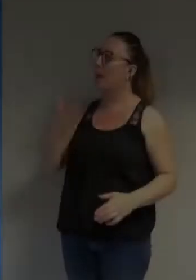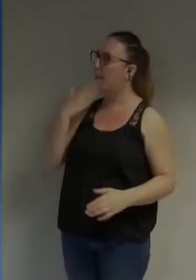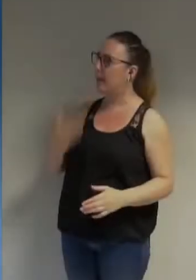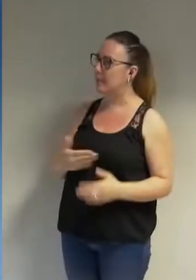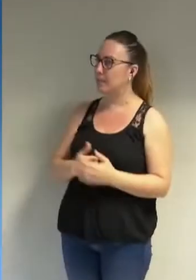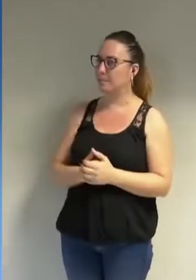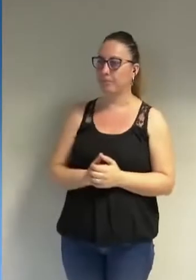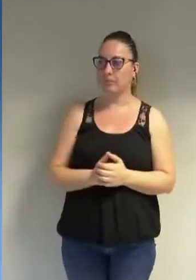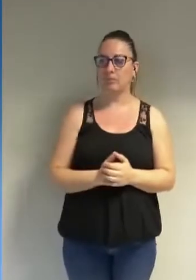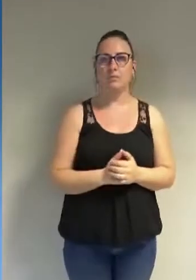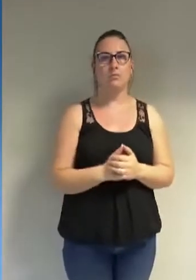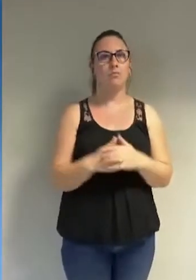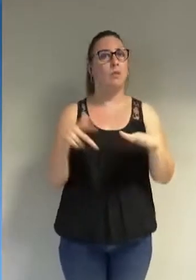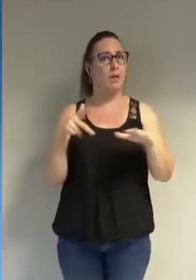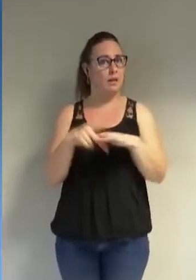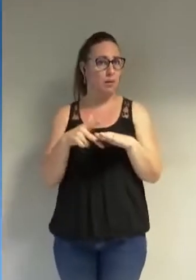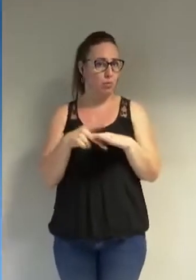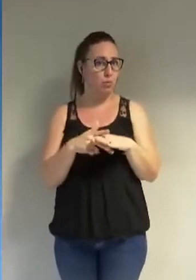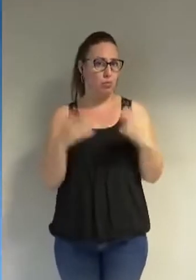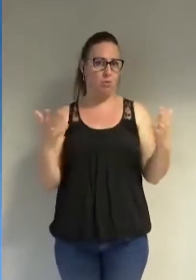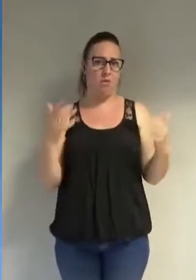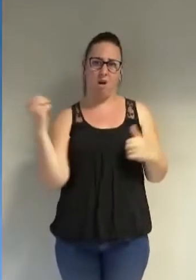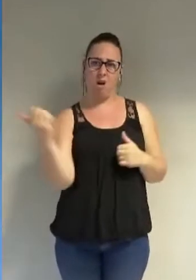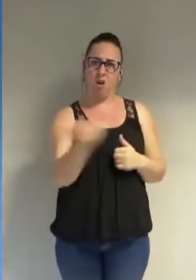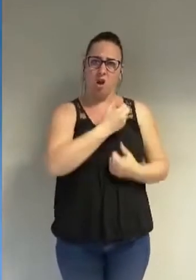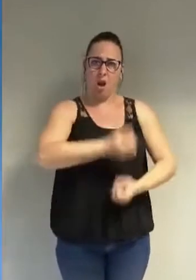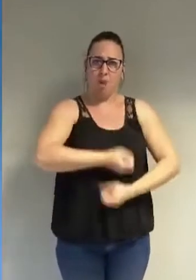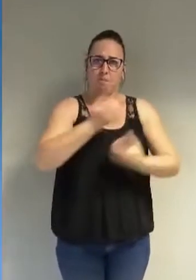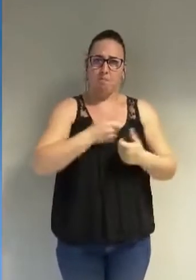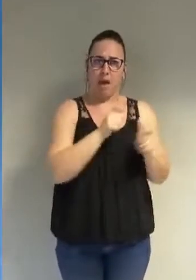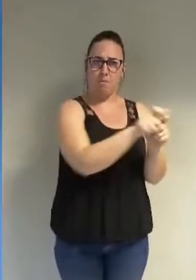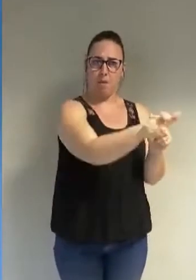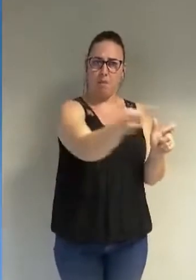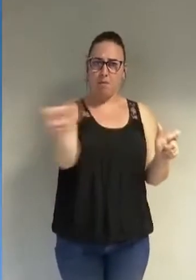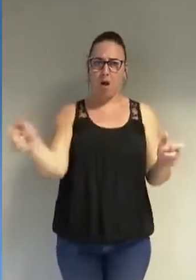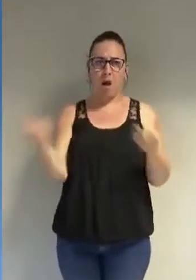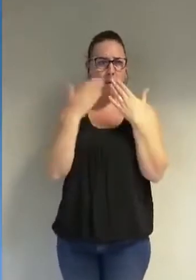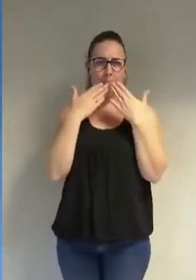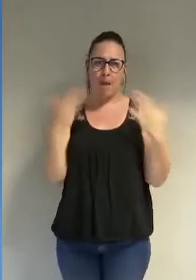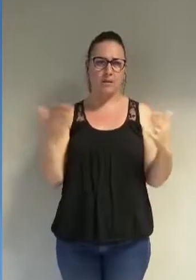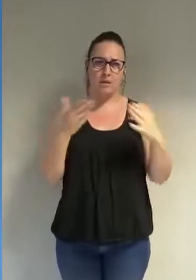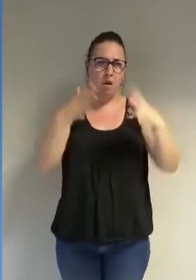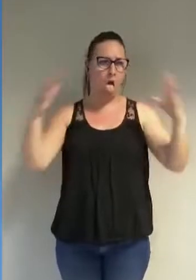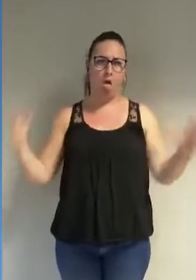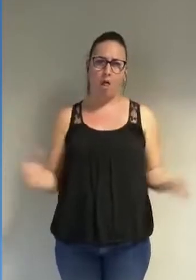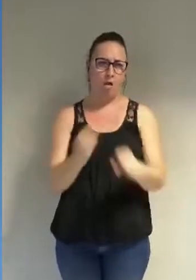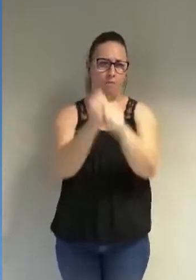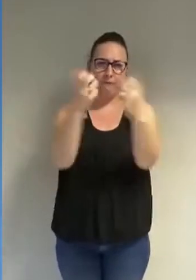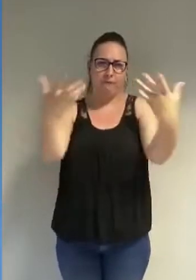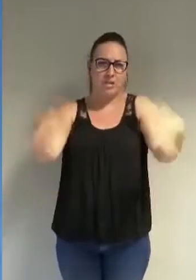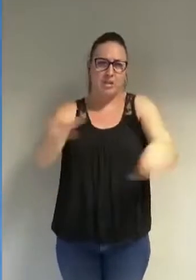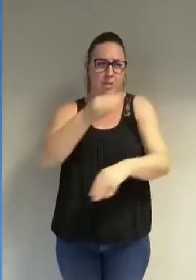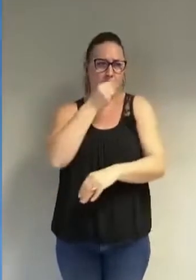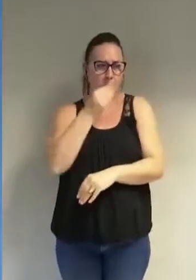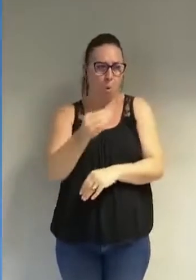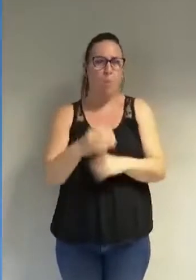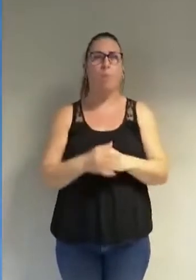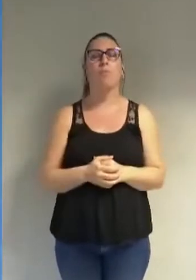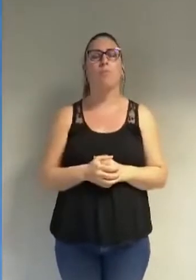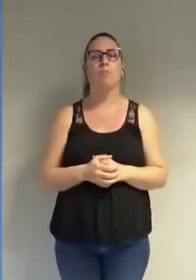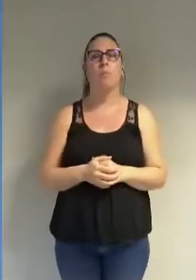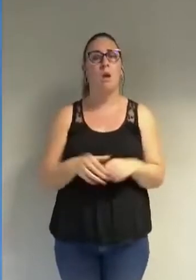en préambule je voudrais remercier tous ceux qui ont pris la parole jusque là parce que tout a été dit et remercier particulièrement